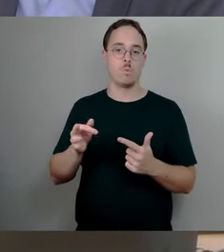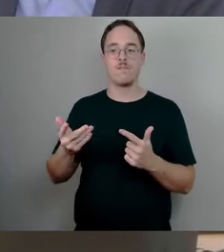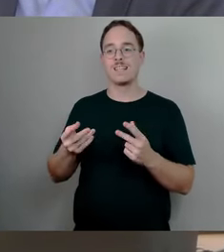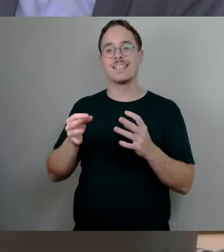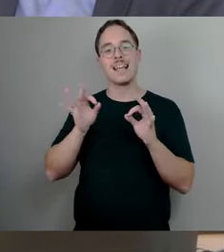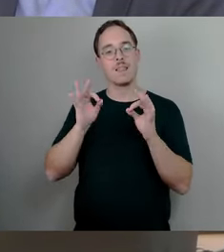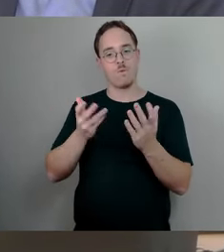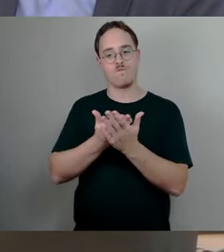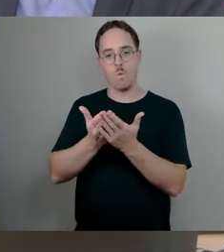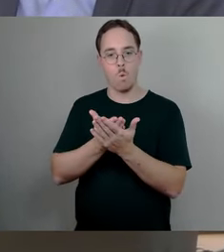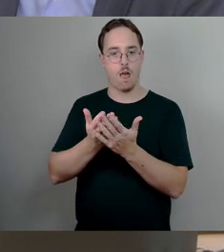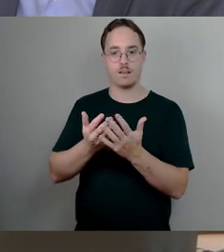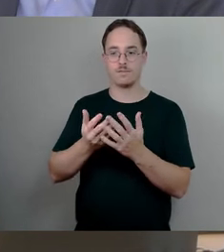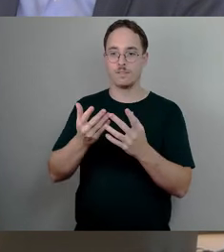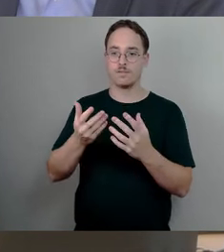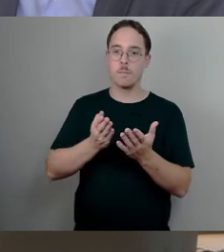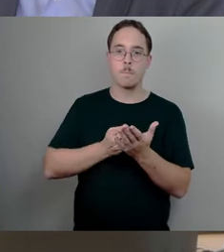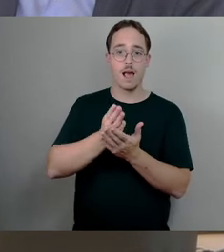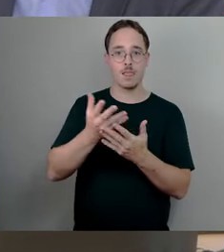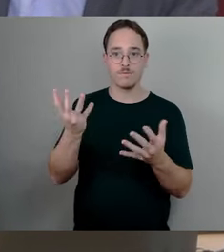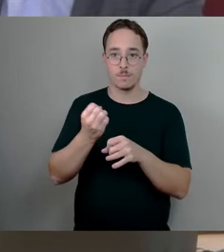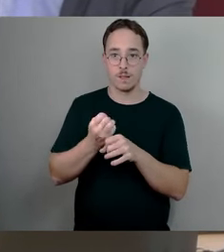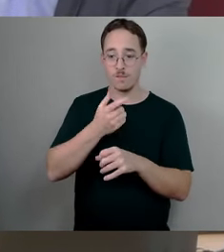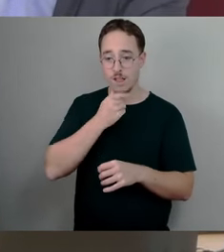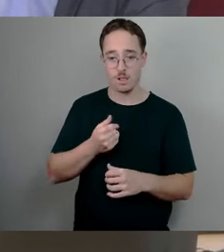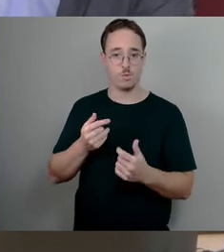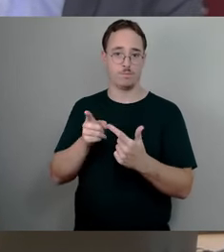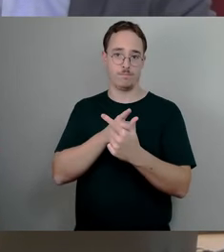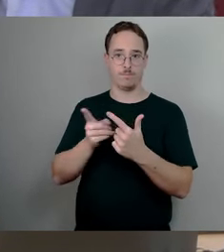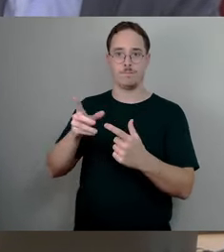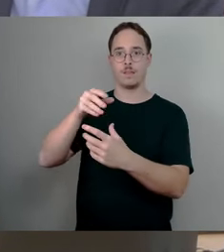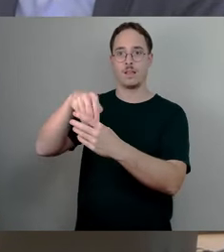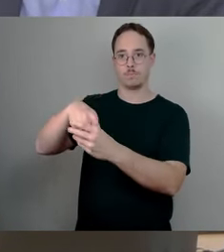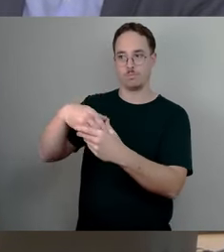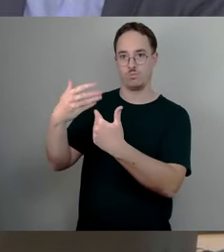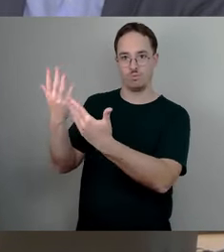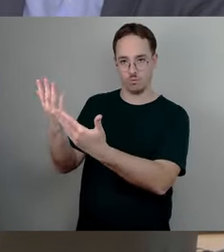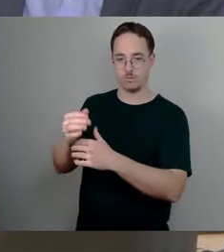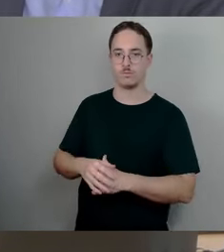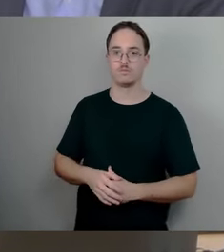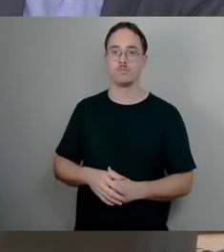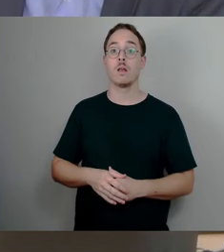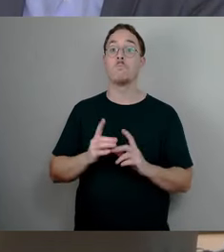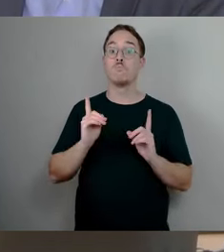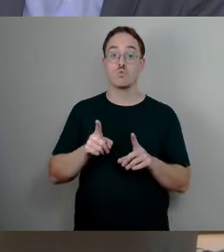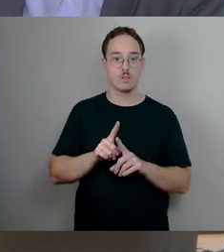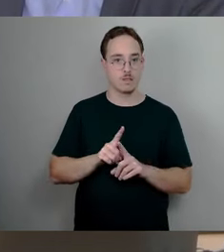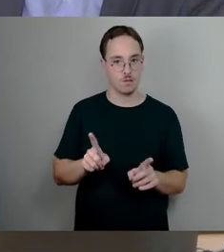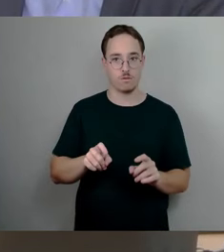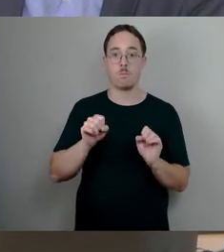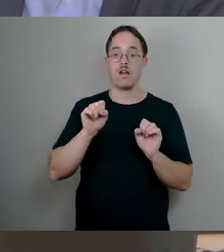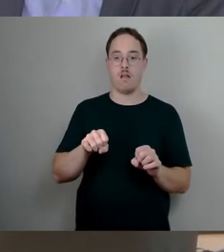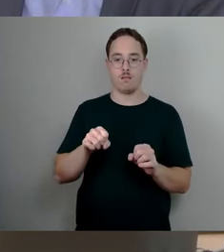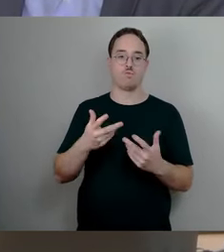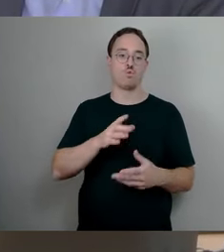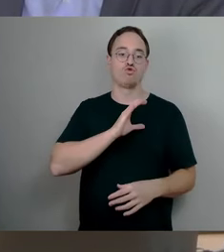vor, dieses Thema in Anspruch zu nehmen. Das müssen wir nicht, das können wir, das ist eine Chance, die wir zu diskutieren haben und